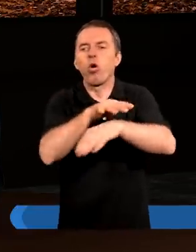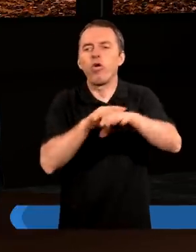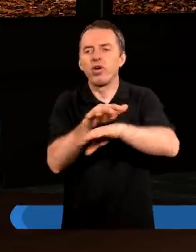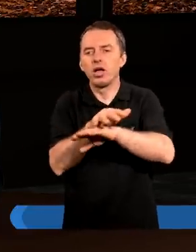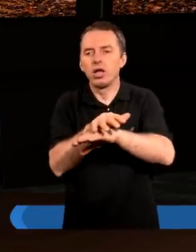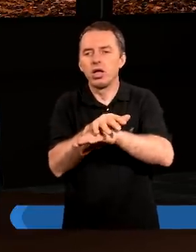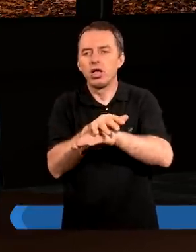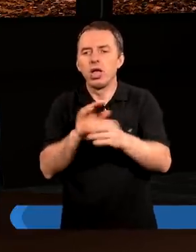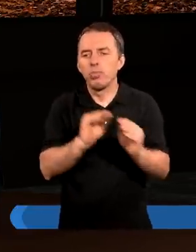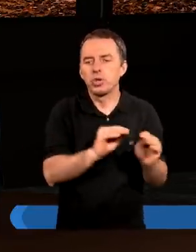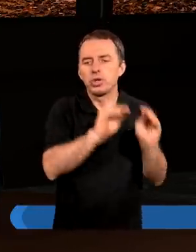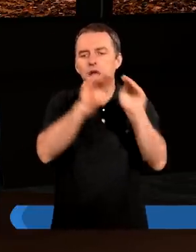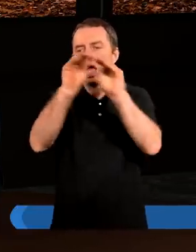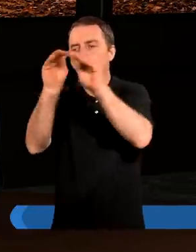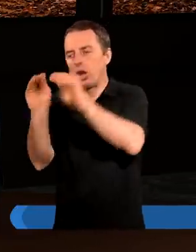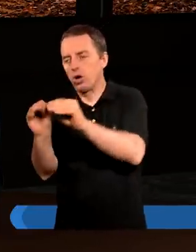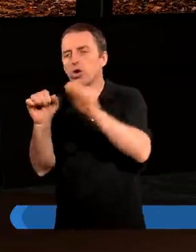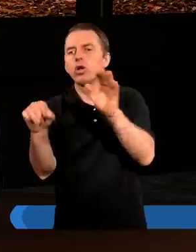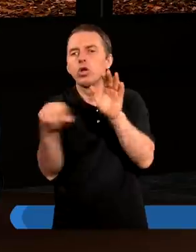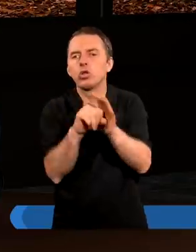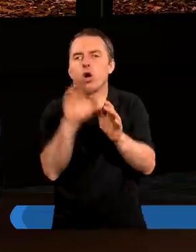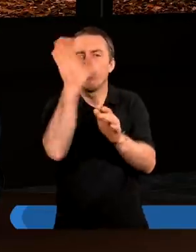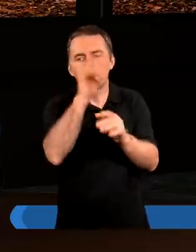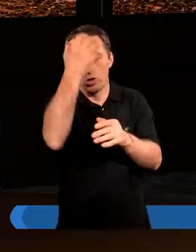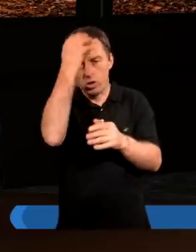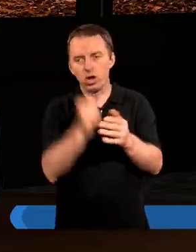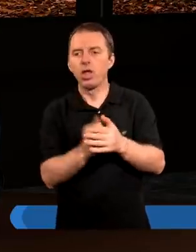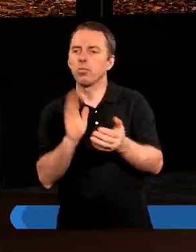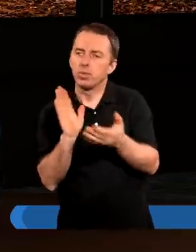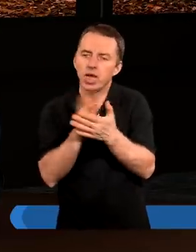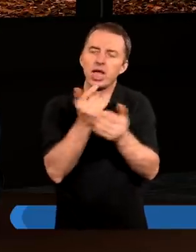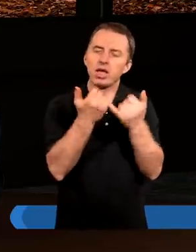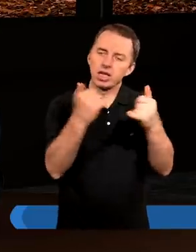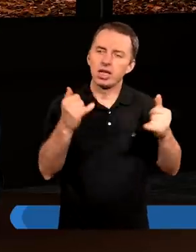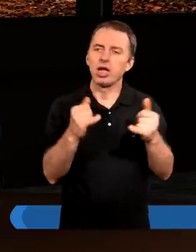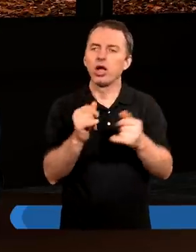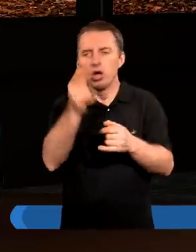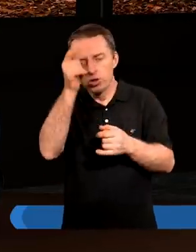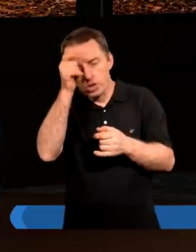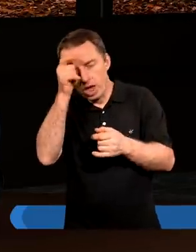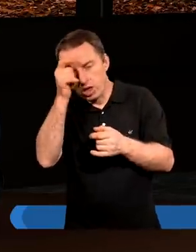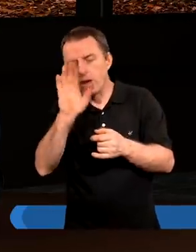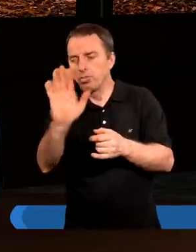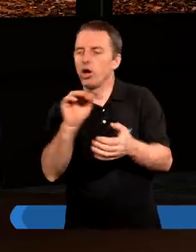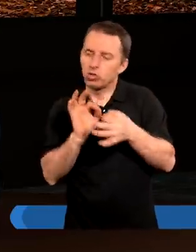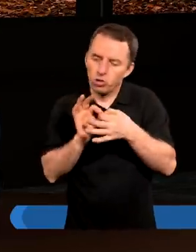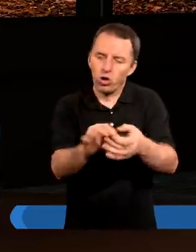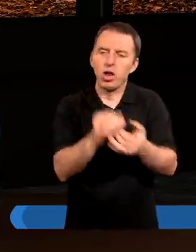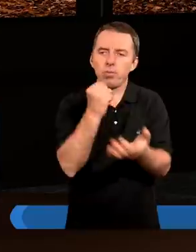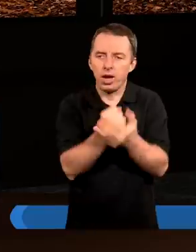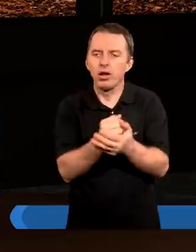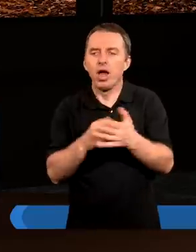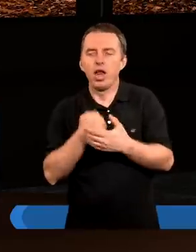przenosili się do Bożego królestwa. Niemniej jednak szatan ma ciągle prawo nam